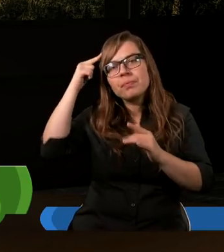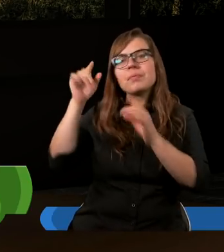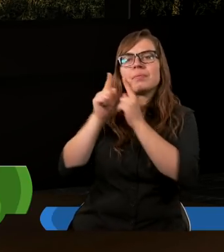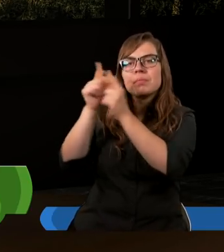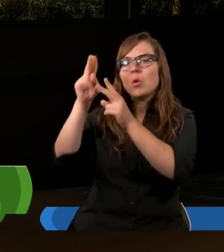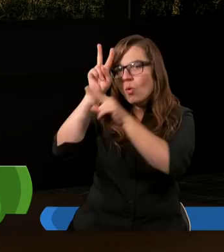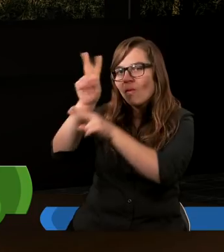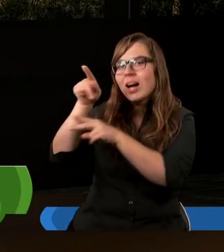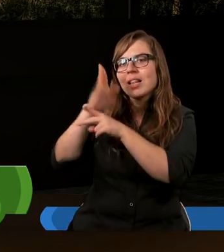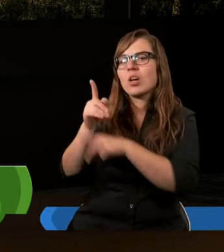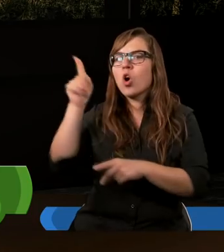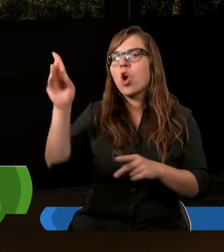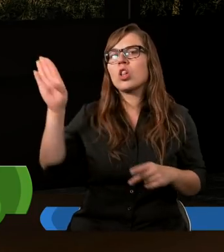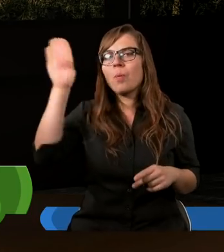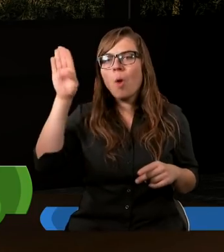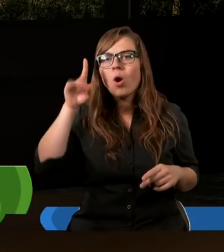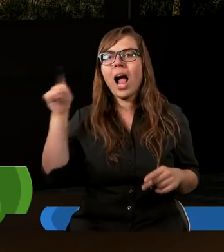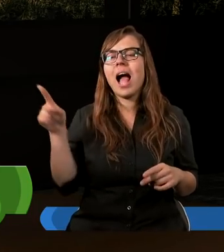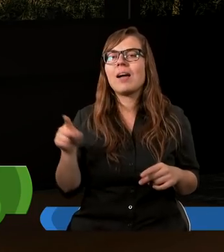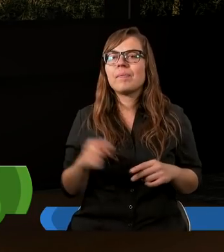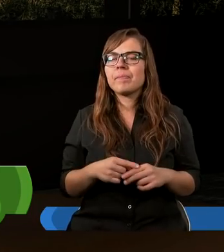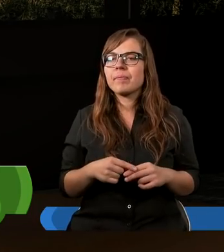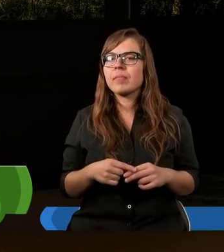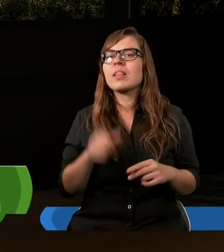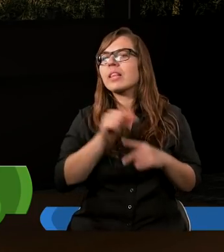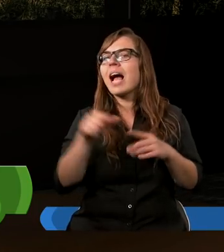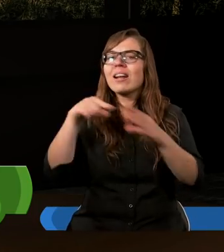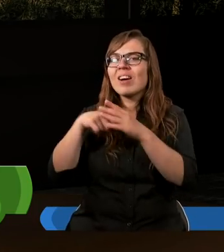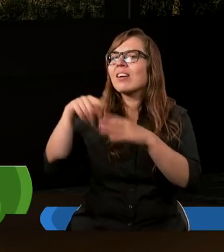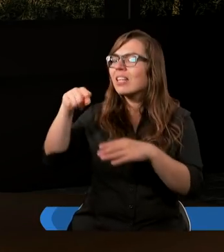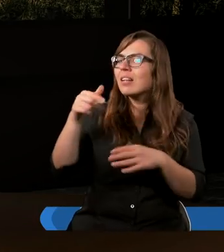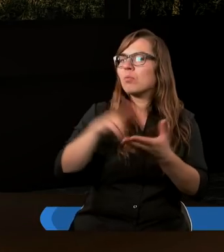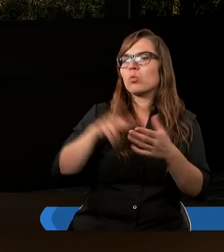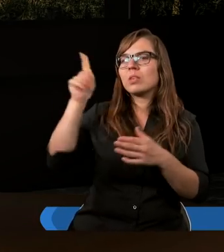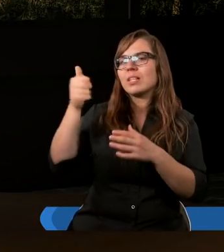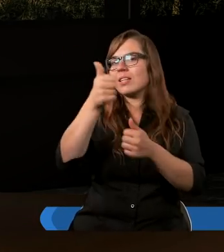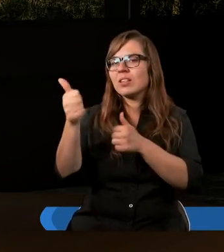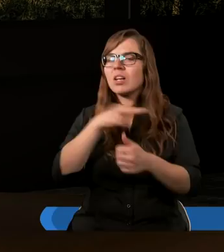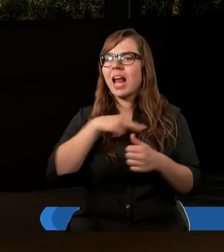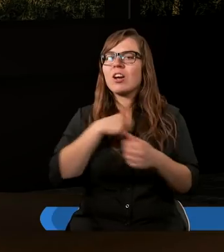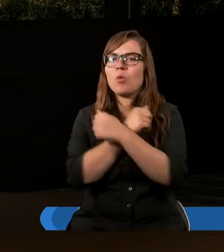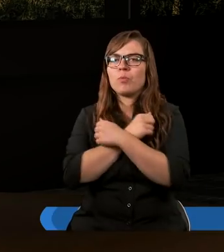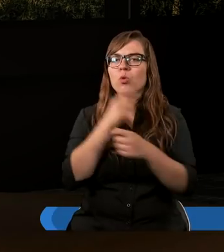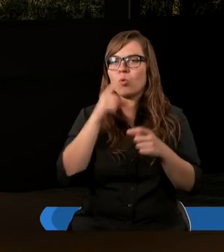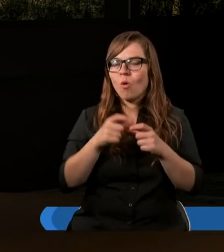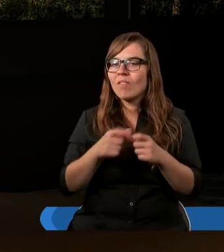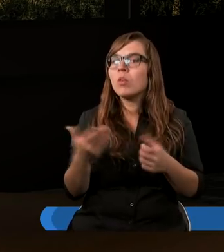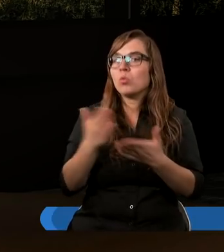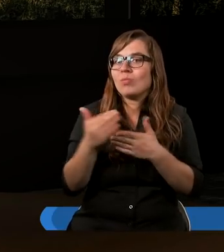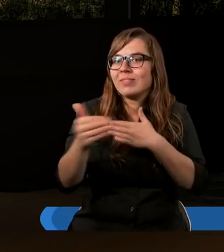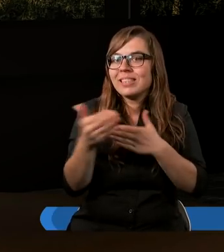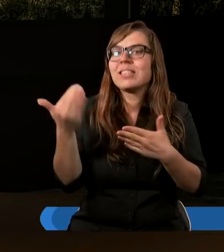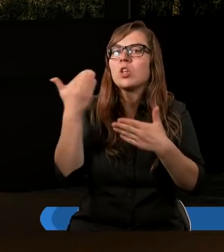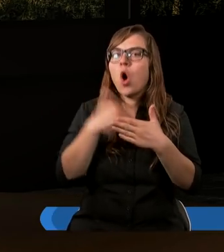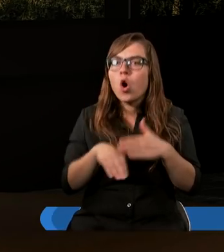wywyszczamy Go i po prostu jesteśmy tymi, którzy głosimy Jego Słowo. Kończąc